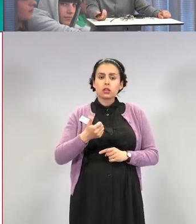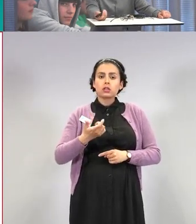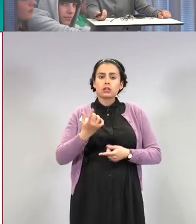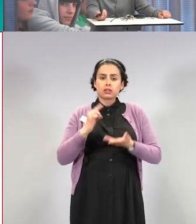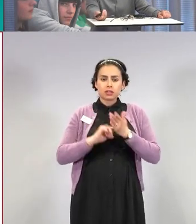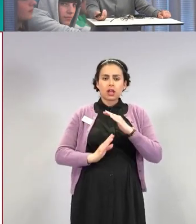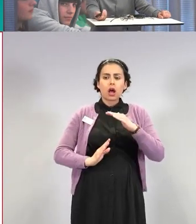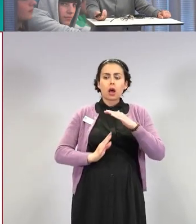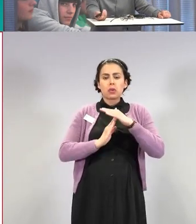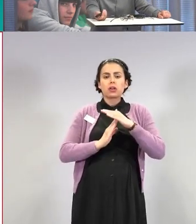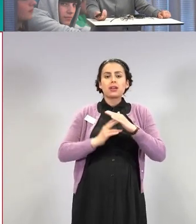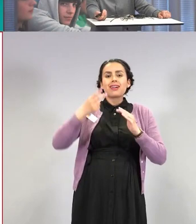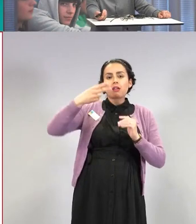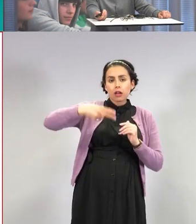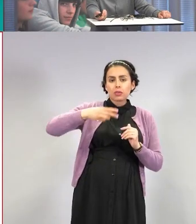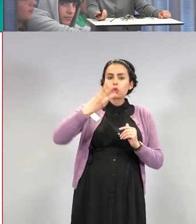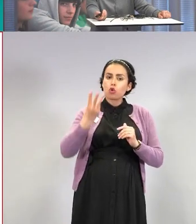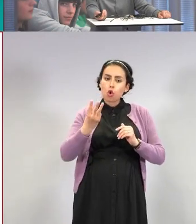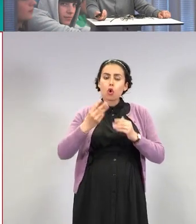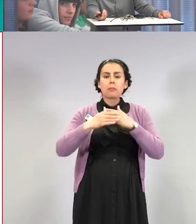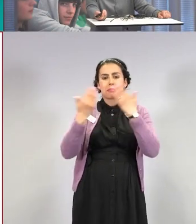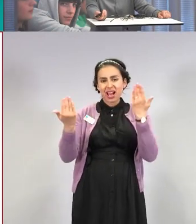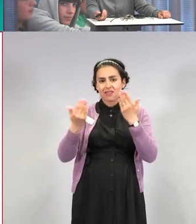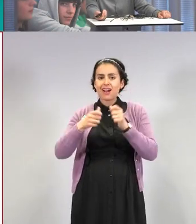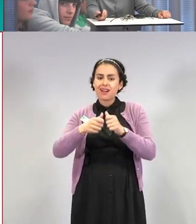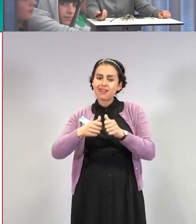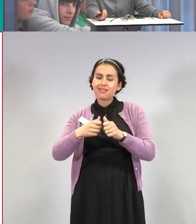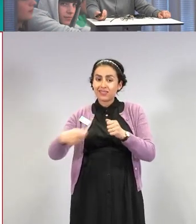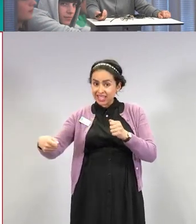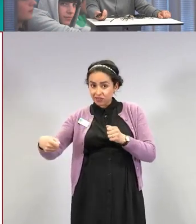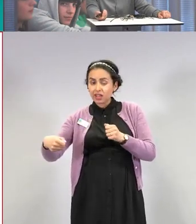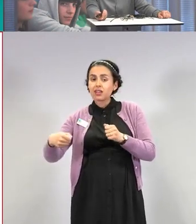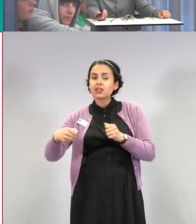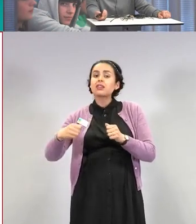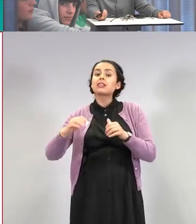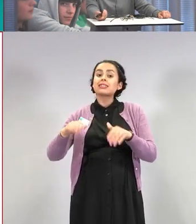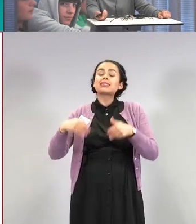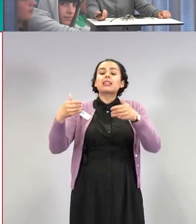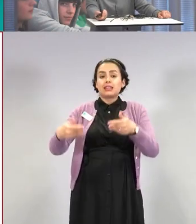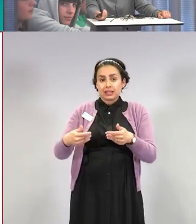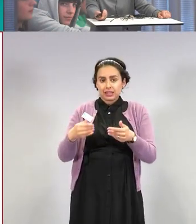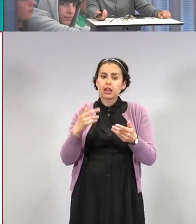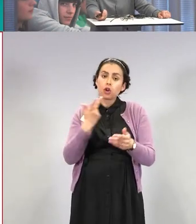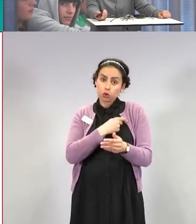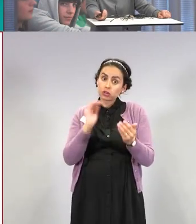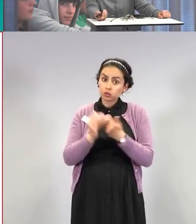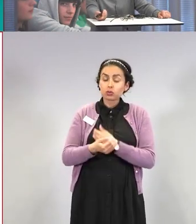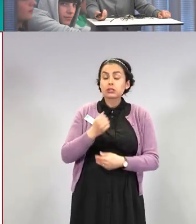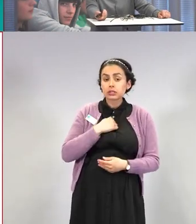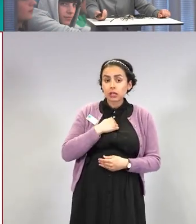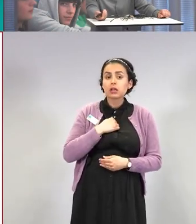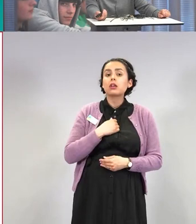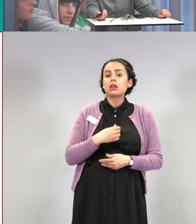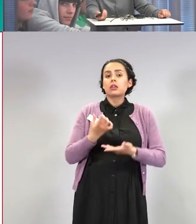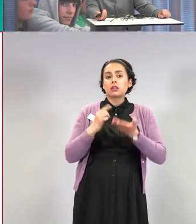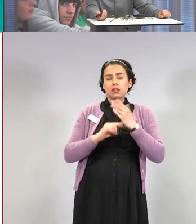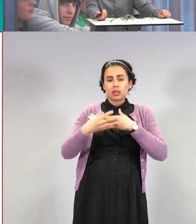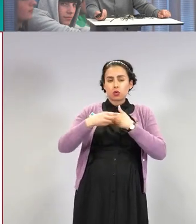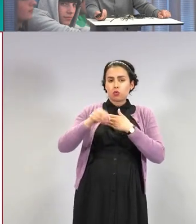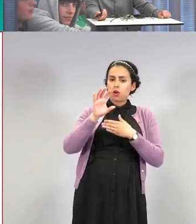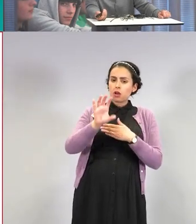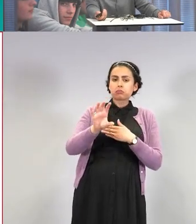23 päivän viive siihen, että saa suojan tästä rokotteesta. Ja tuosta kuvasta nyt voi päätellä,